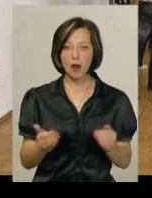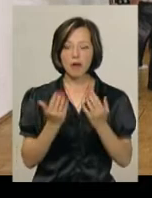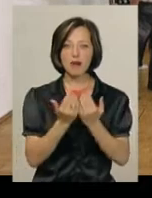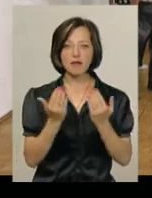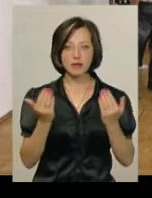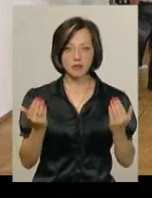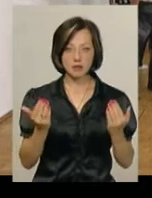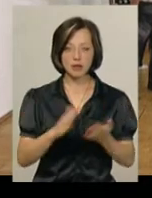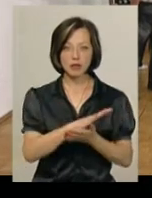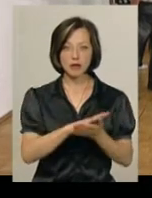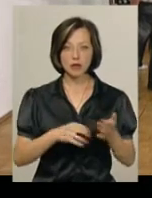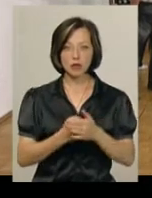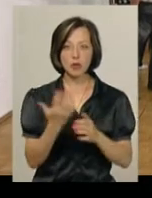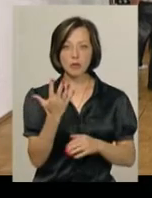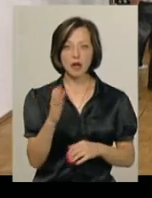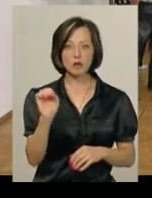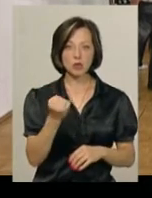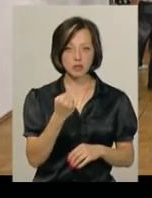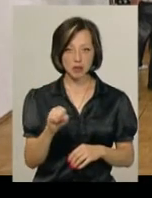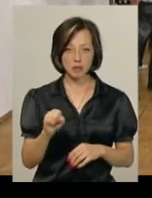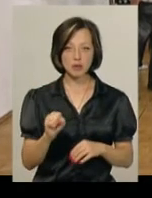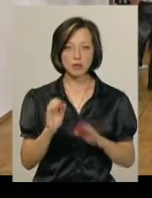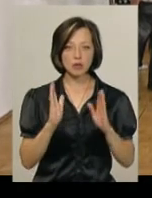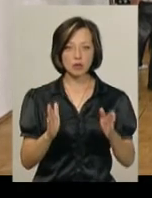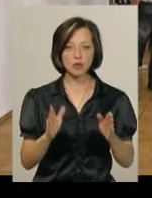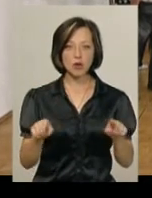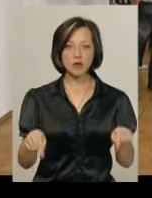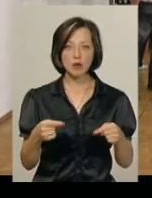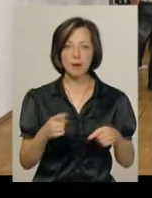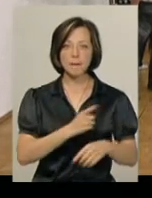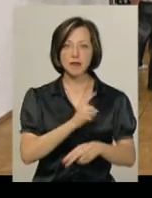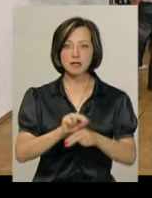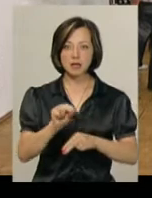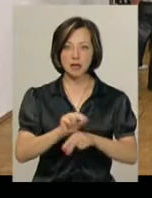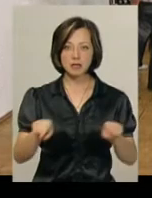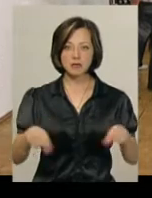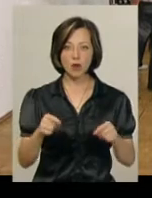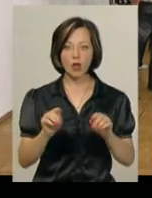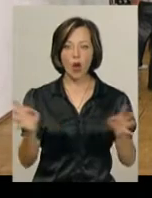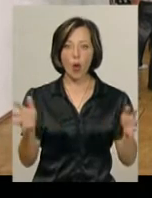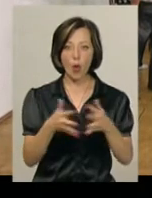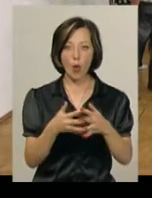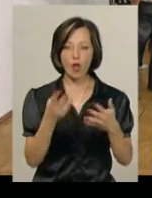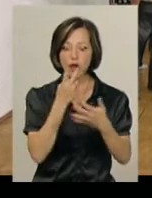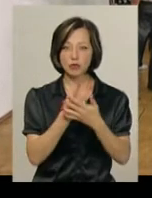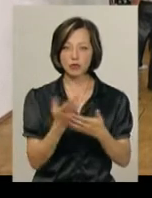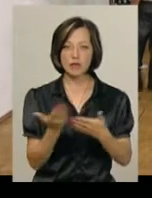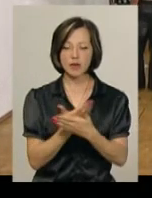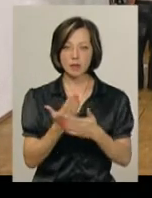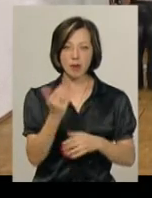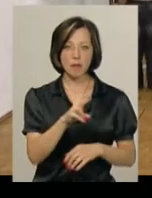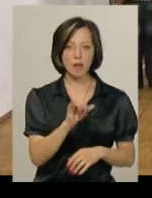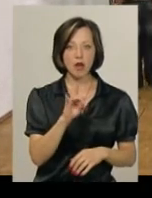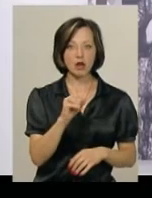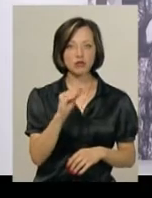виставки, яка триватиме до 5 серпня, будуть організовані майстер-класи зі створення колажу і покази фільмів Сергія